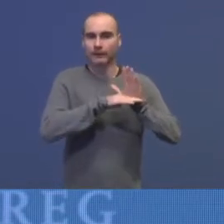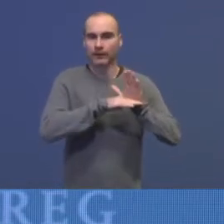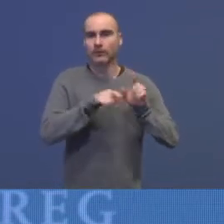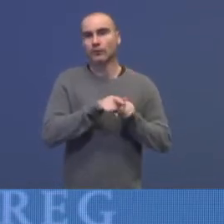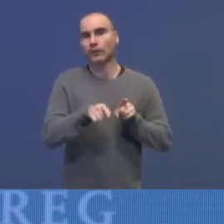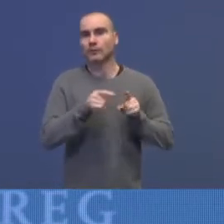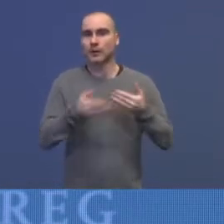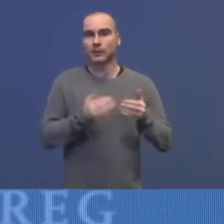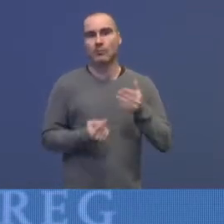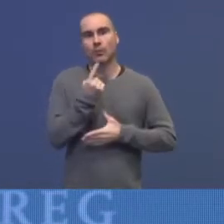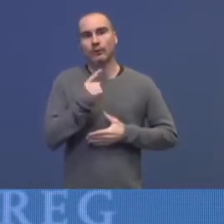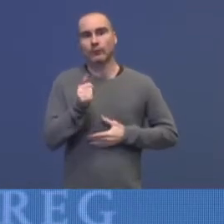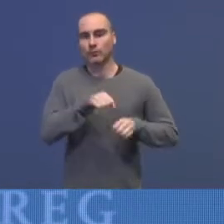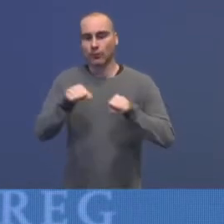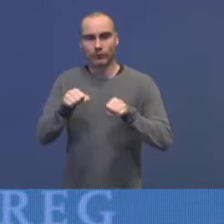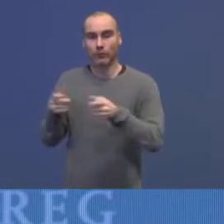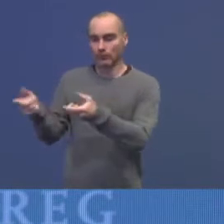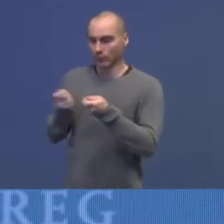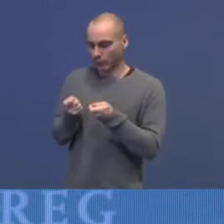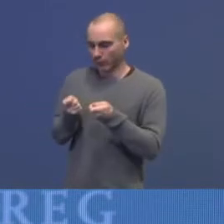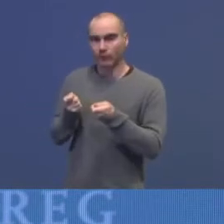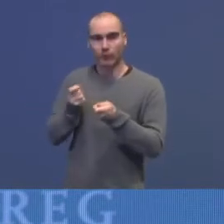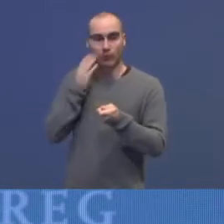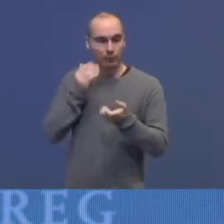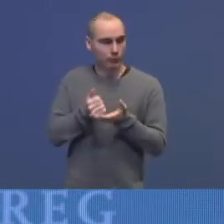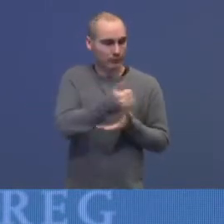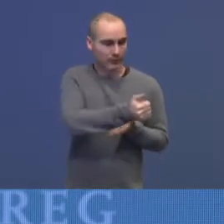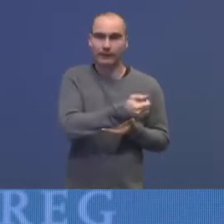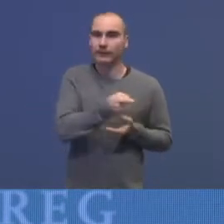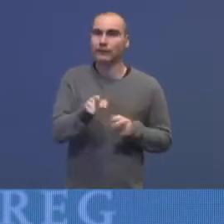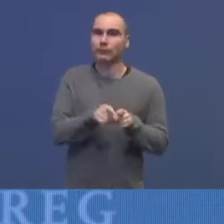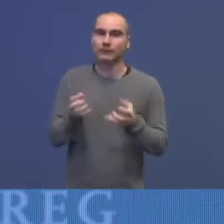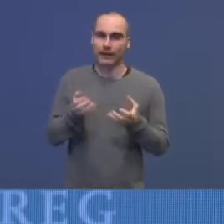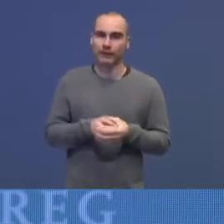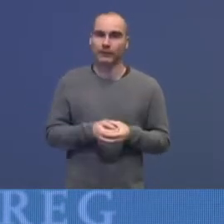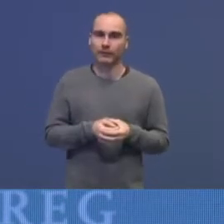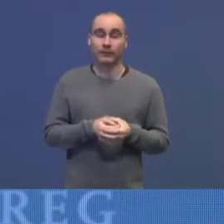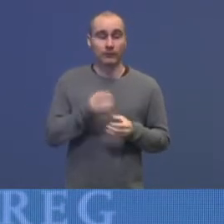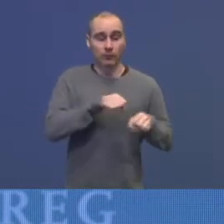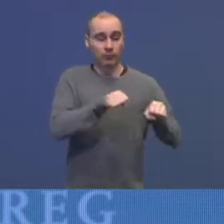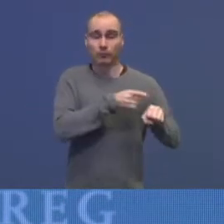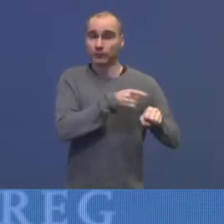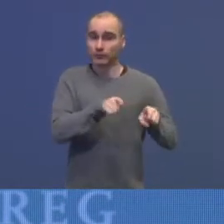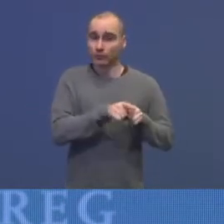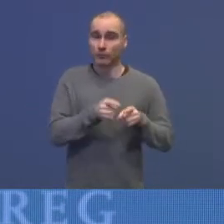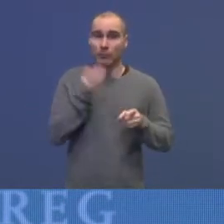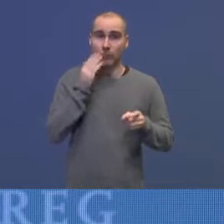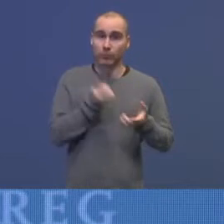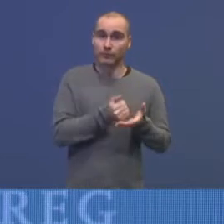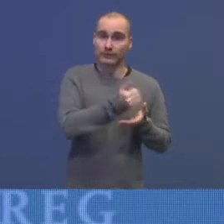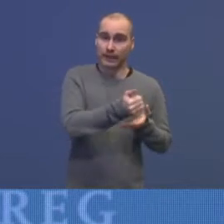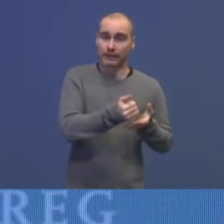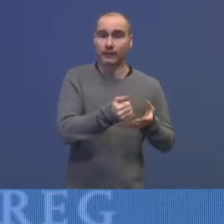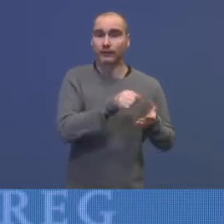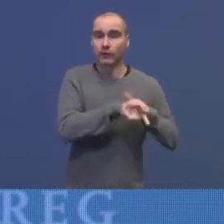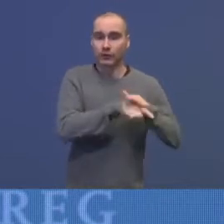så det blir praktisk mulig for kommunene å ta imot og bosette de som nå kommer. Og kommuner som bosetter flyktninger, de får særskilt til